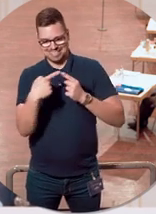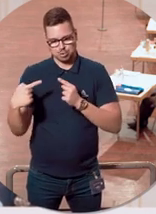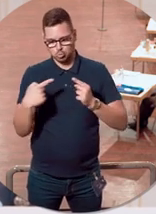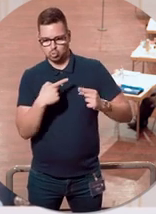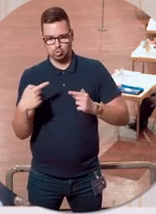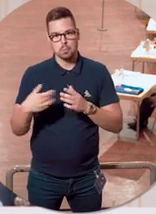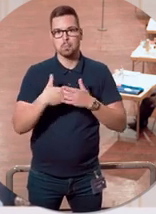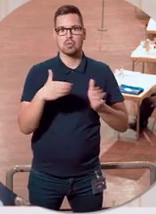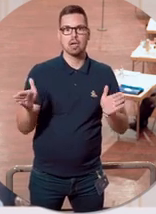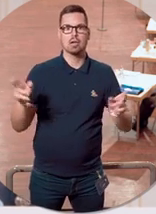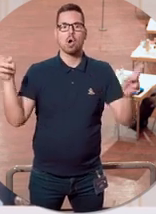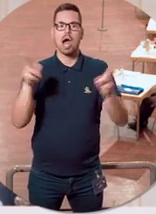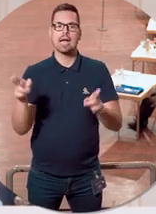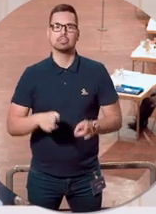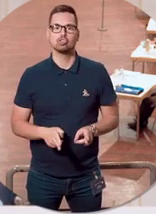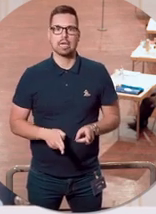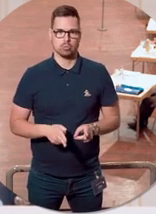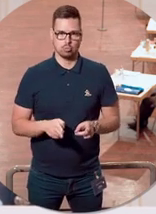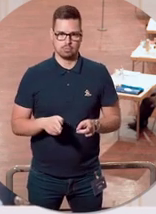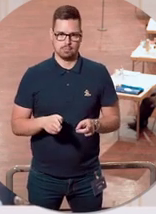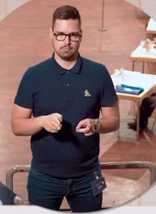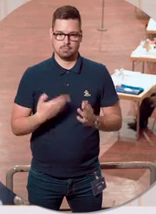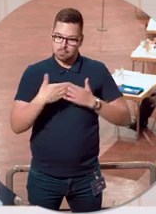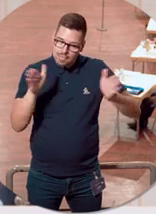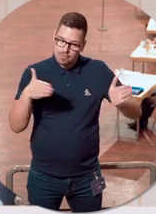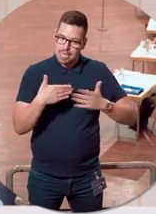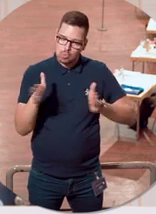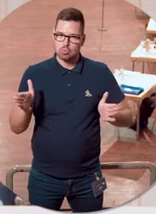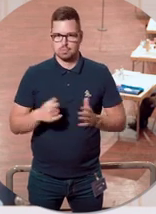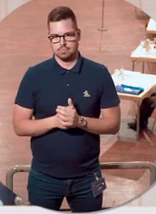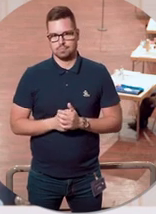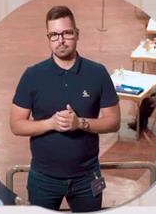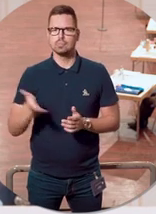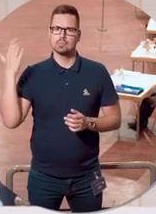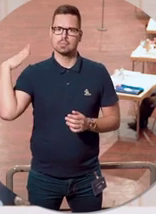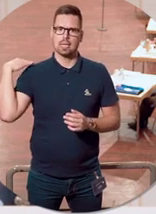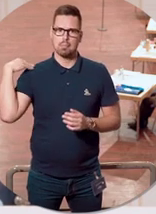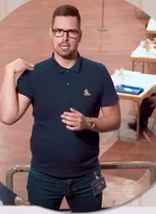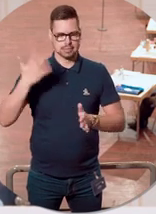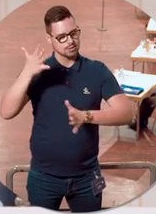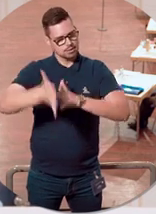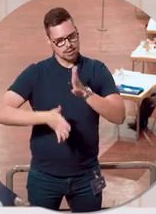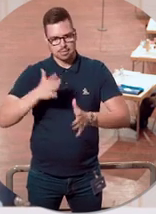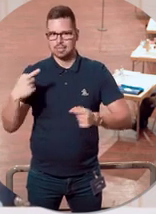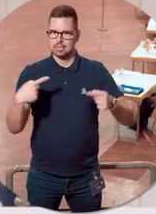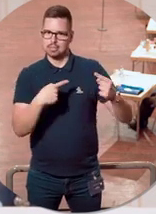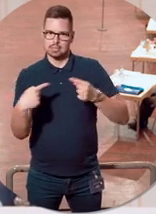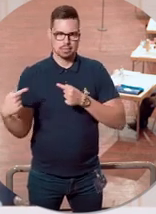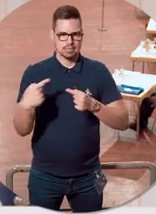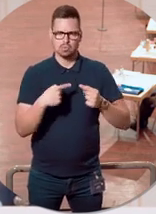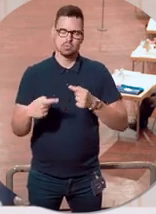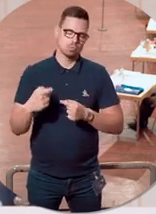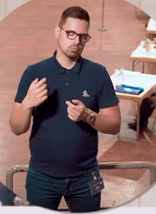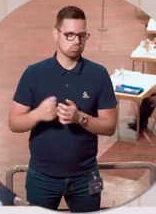Befreiung von Einschränkungen für Geimpfte anhob. Ich habe damals hier im Landtag gesagt, dass diese Diskussion so lang und